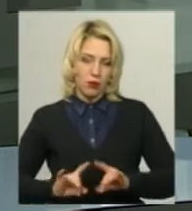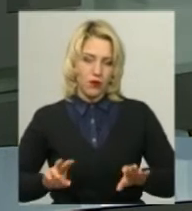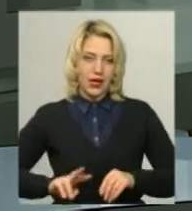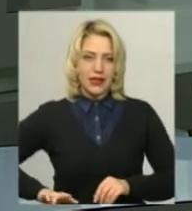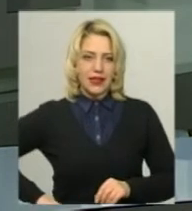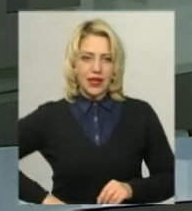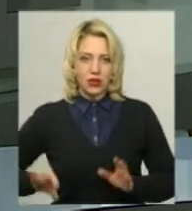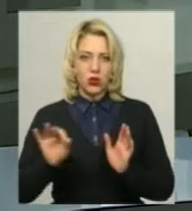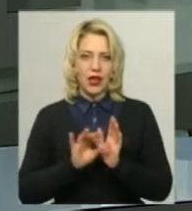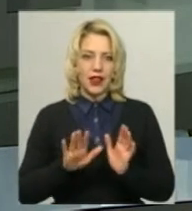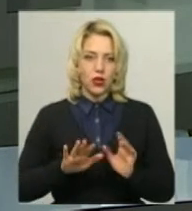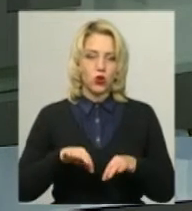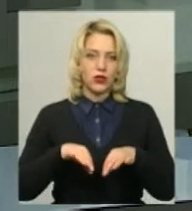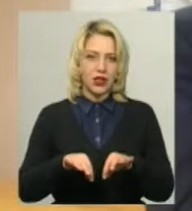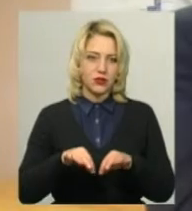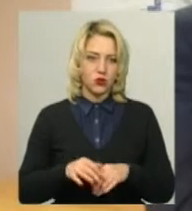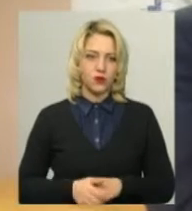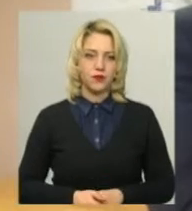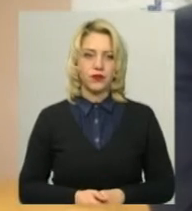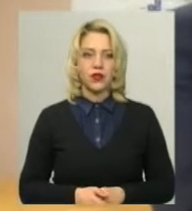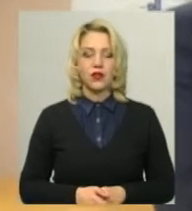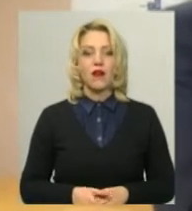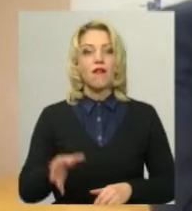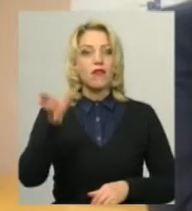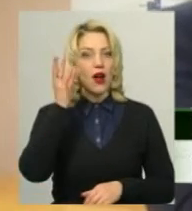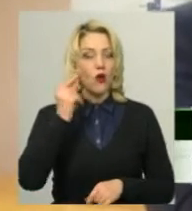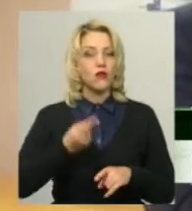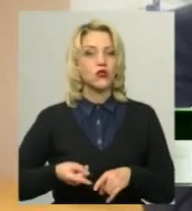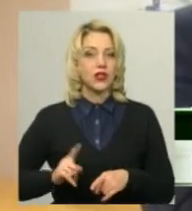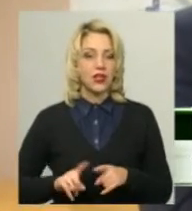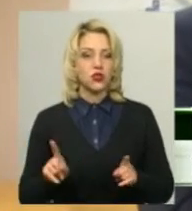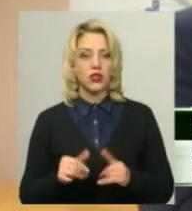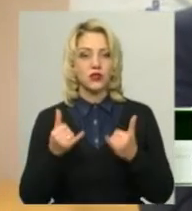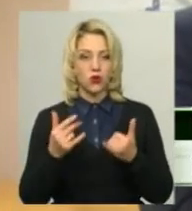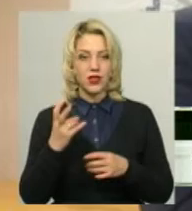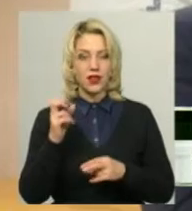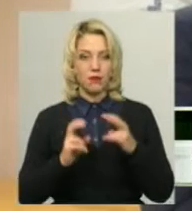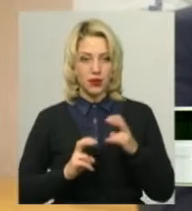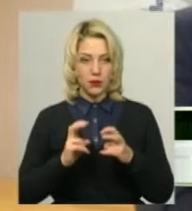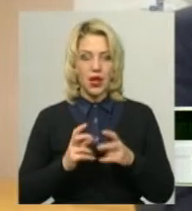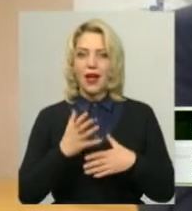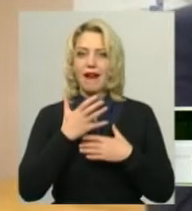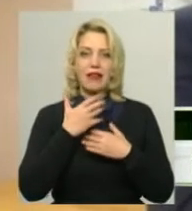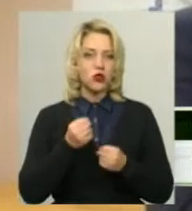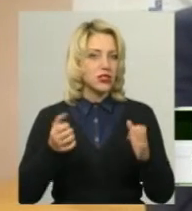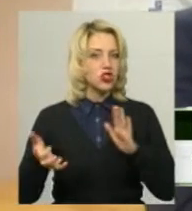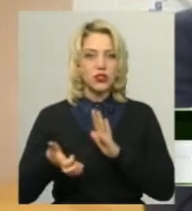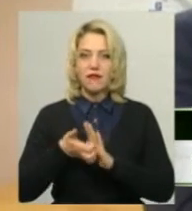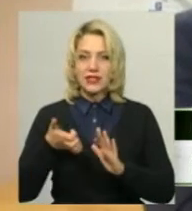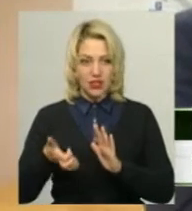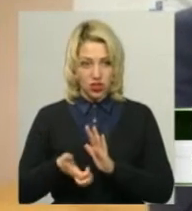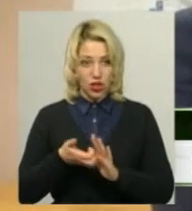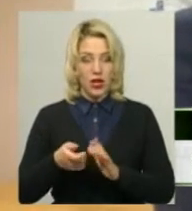«Електротранс» Віктор Паламарчук. Зраховуючи то, що сьогодні на підприємстві катастрофічно не вистачає